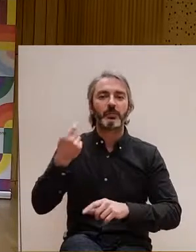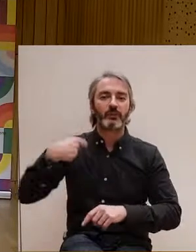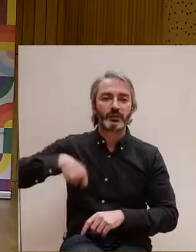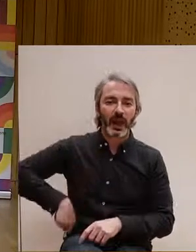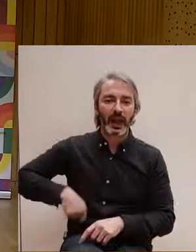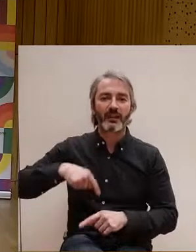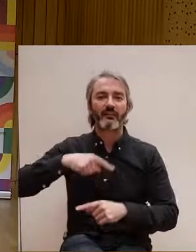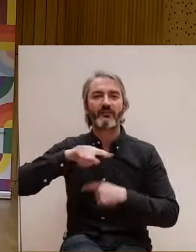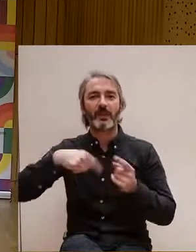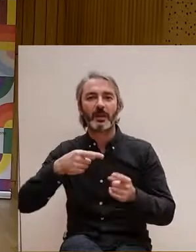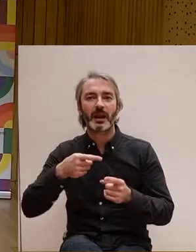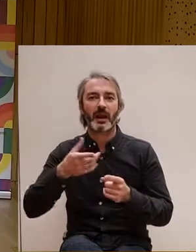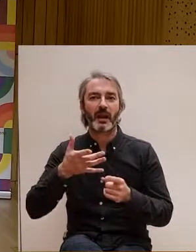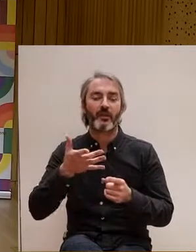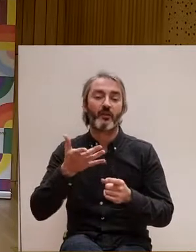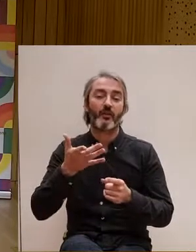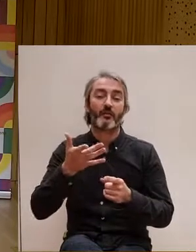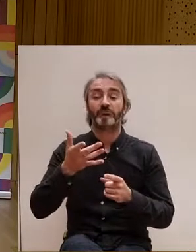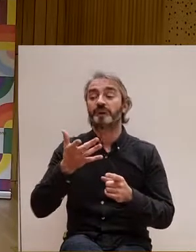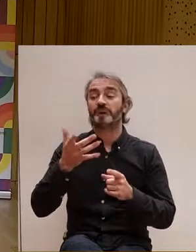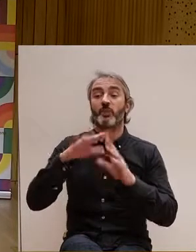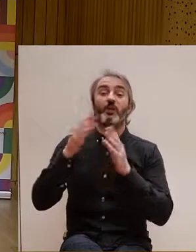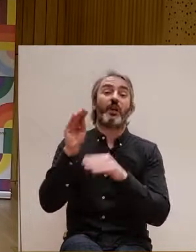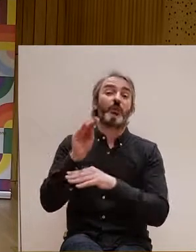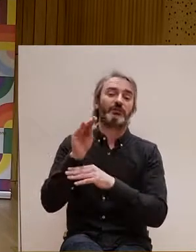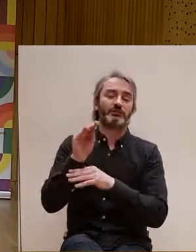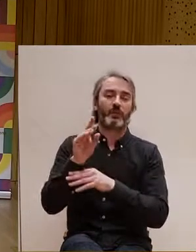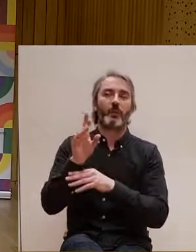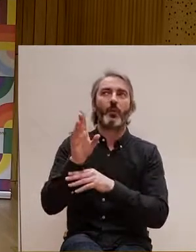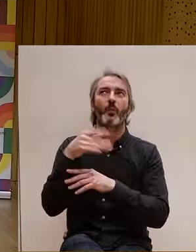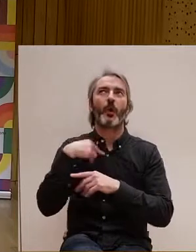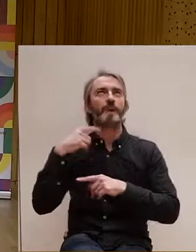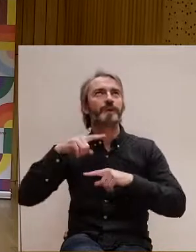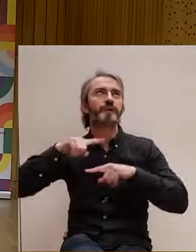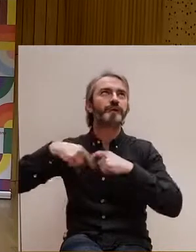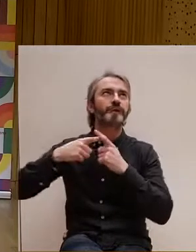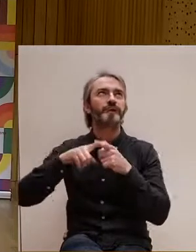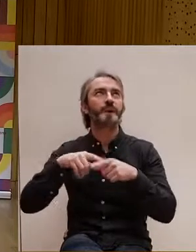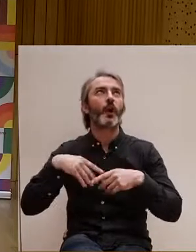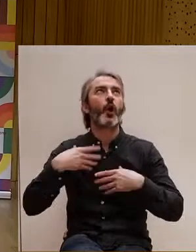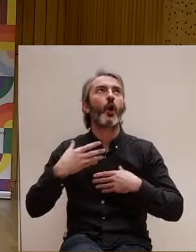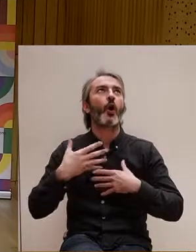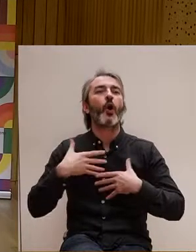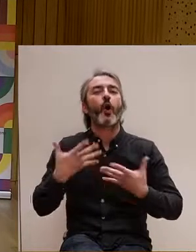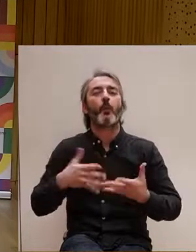famílies del món de l'educació que volen replantejar amb com volem acompanyar la sexualitat.